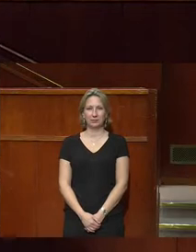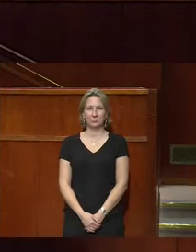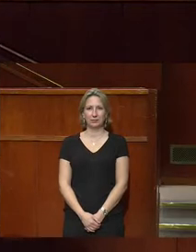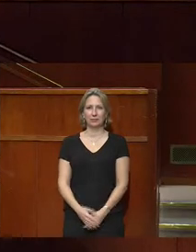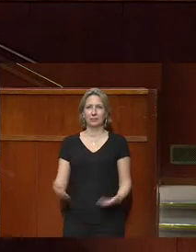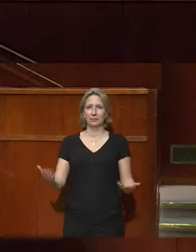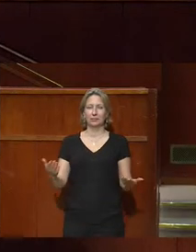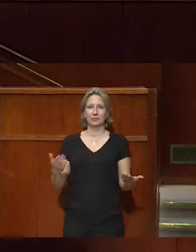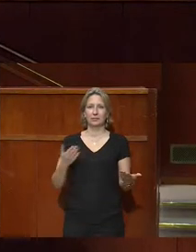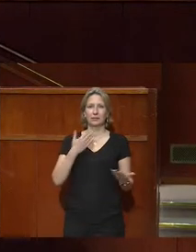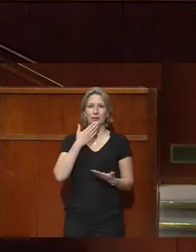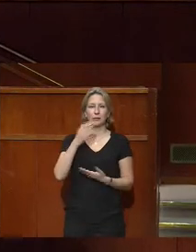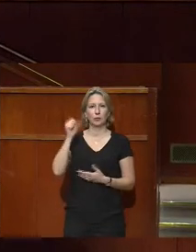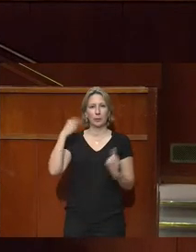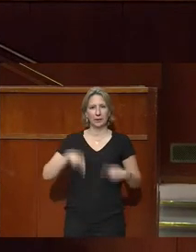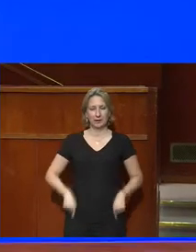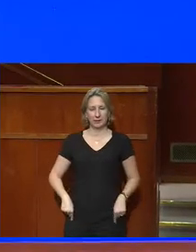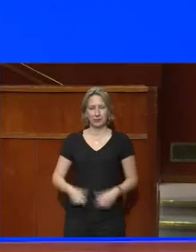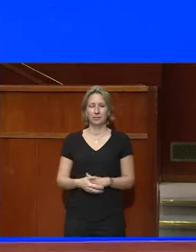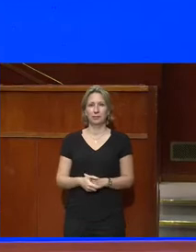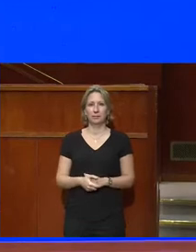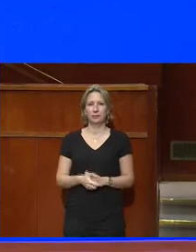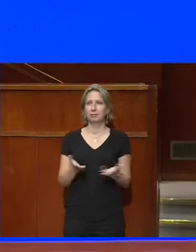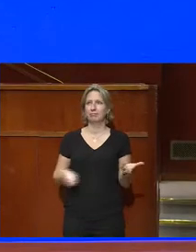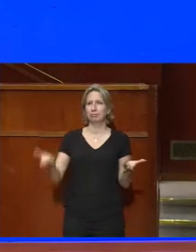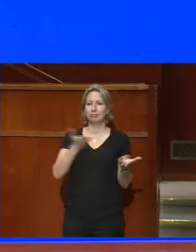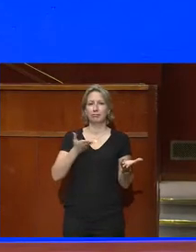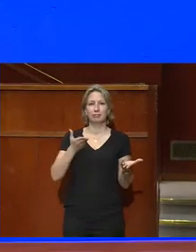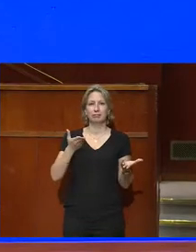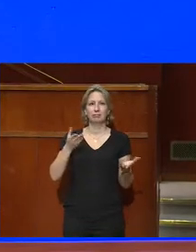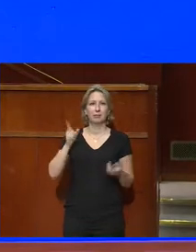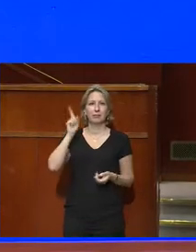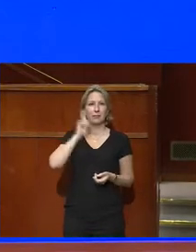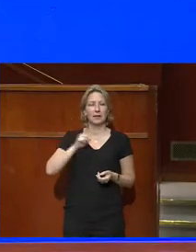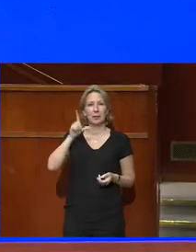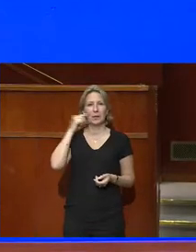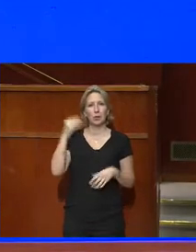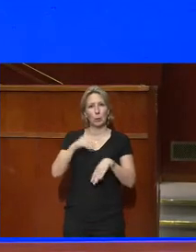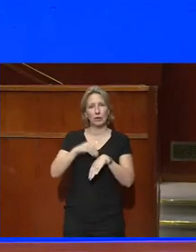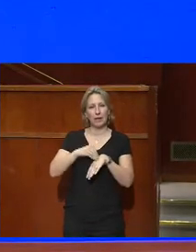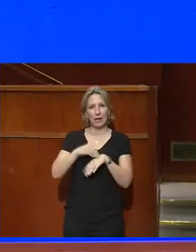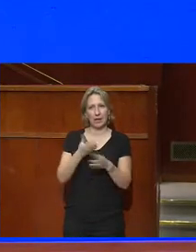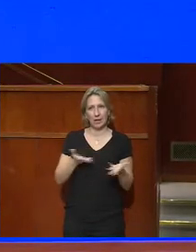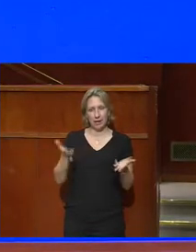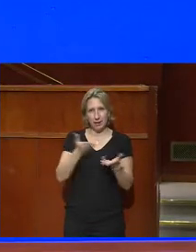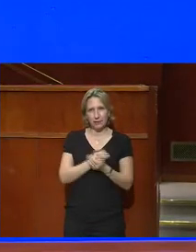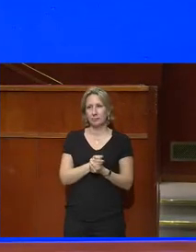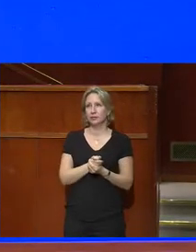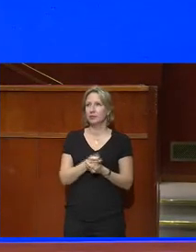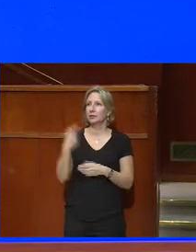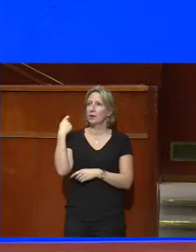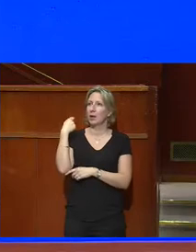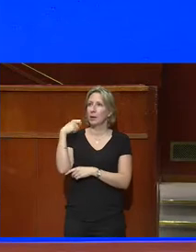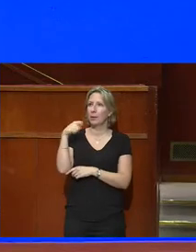Monsieur le Premier ministre, mesdames les conseillères, messieurs les conseillers, mesdames et messieurs les